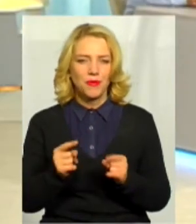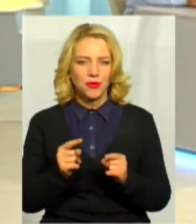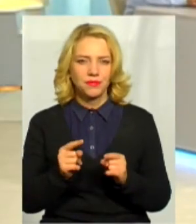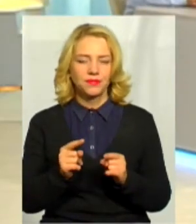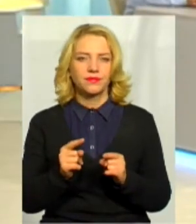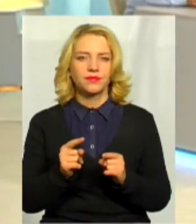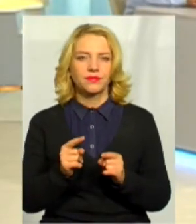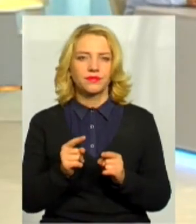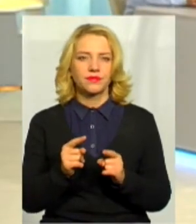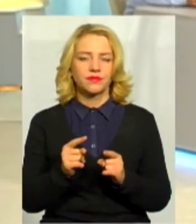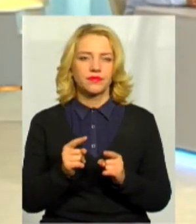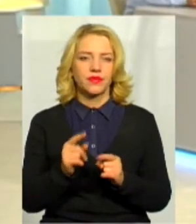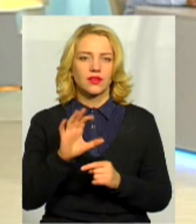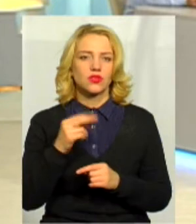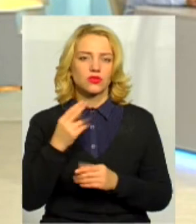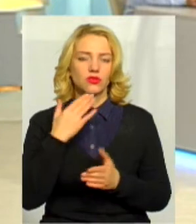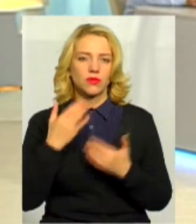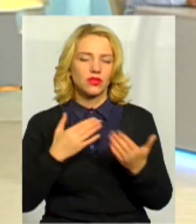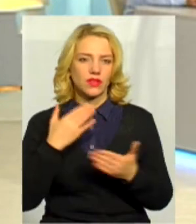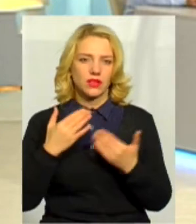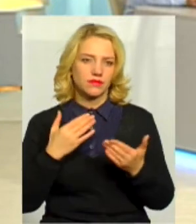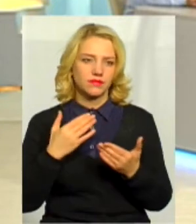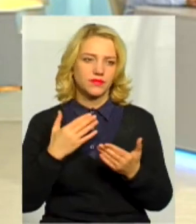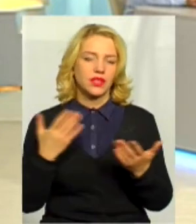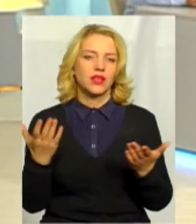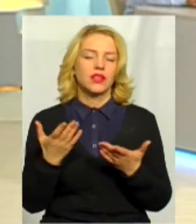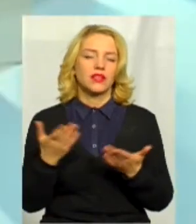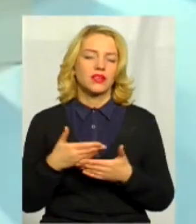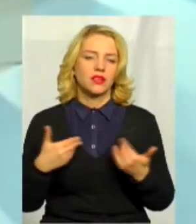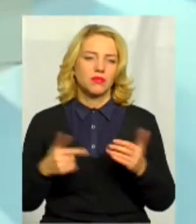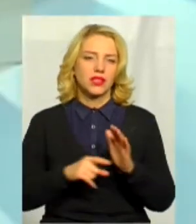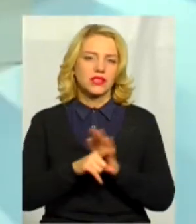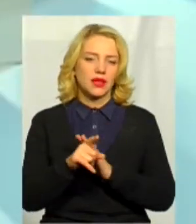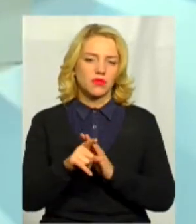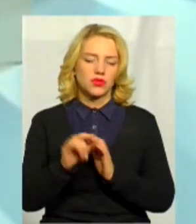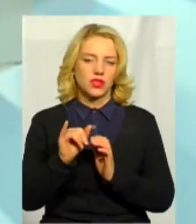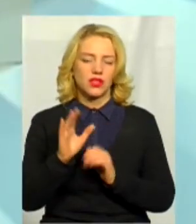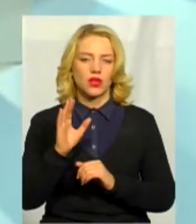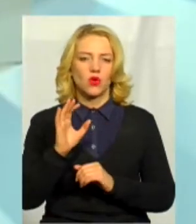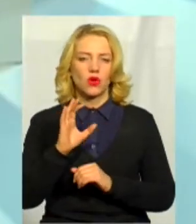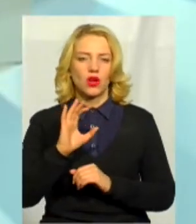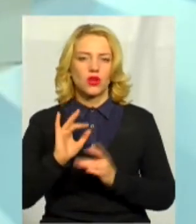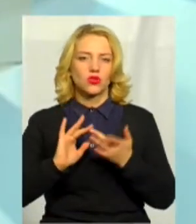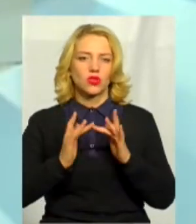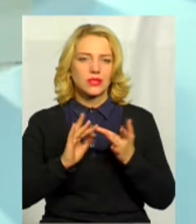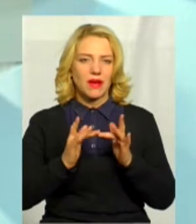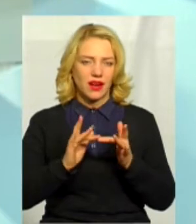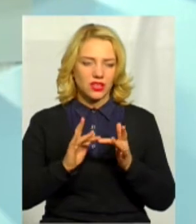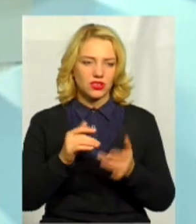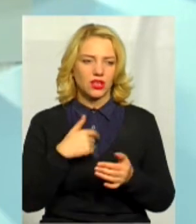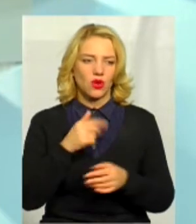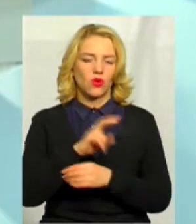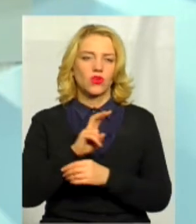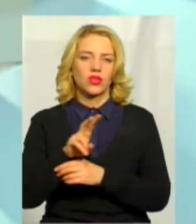соцопитування, які ми запустили у соцмережах, ходили по